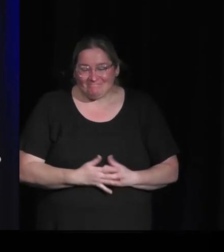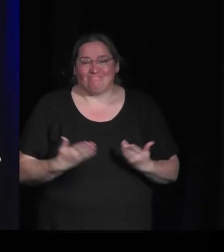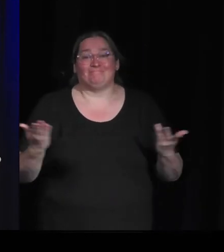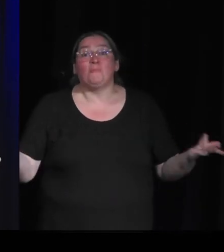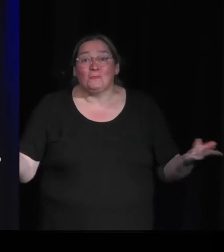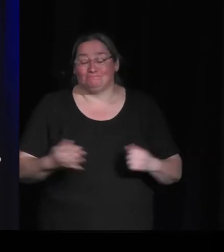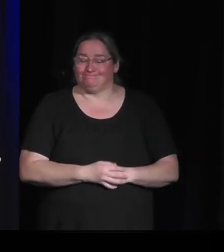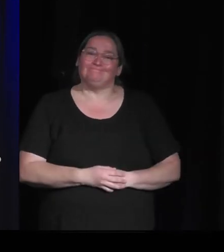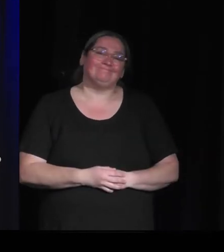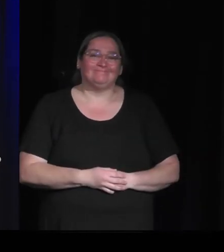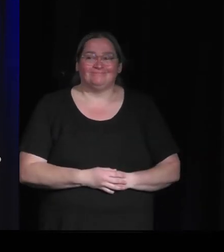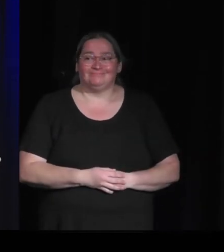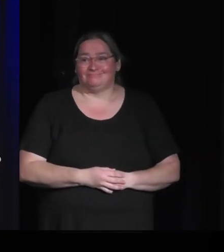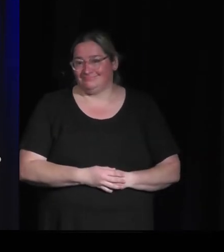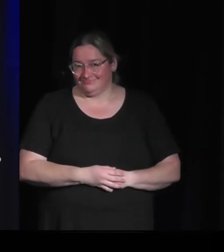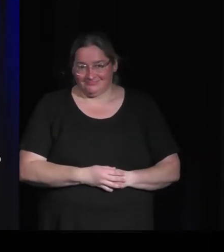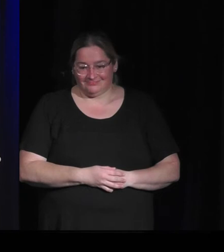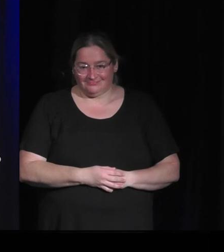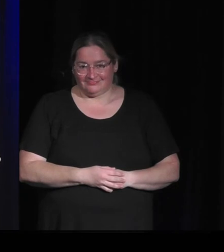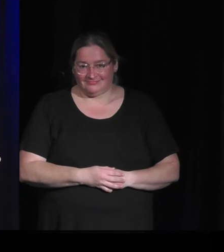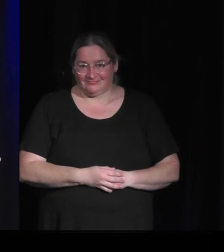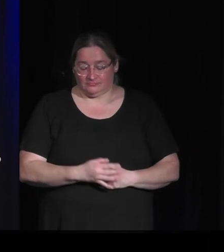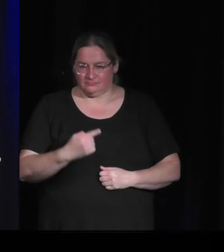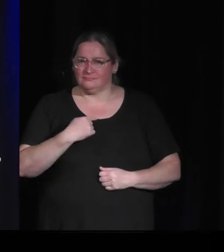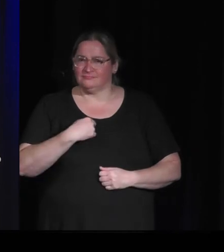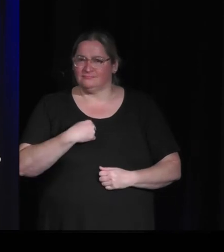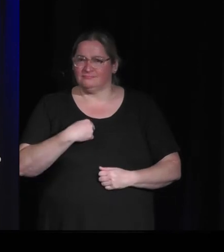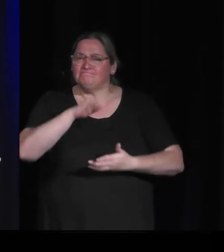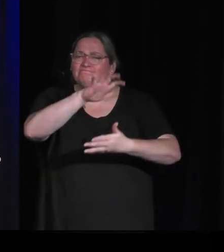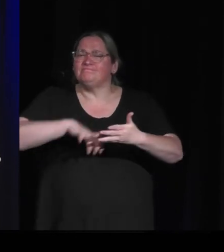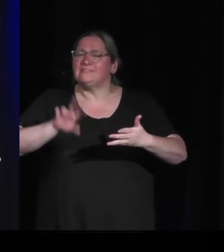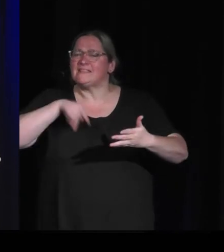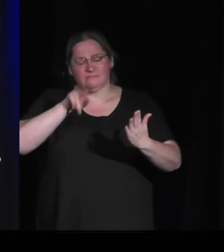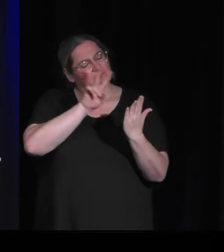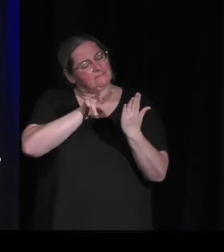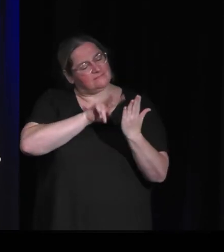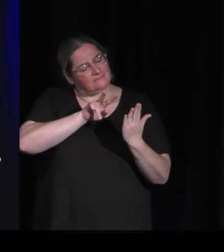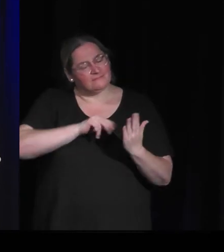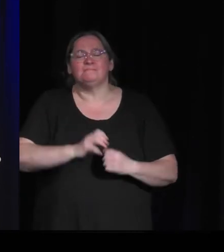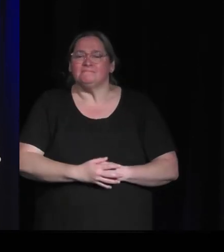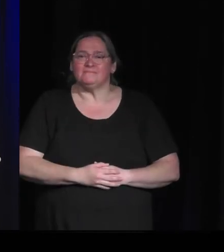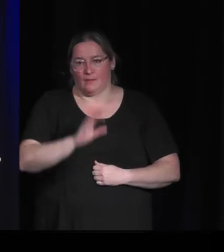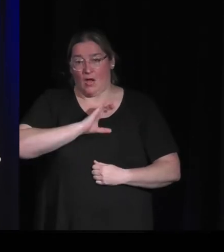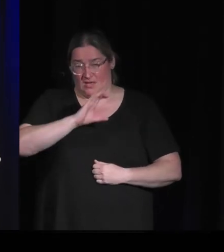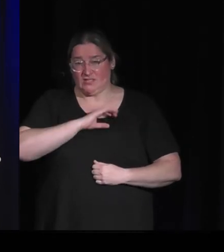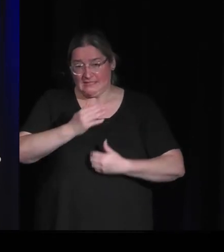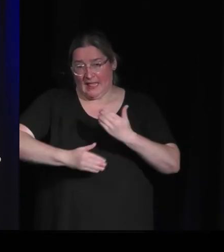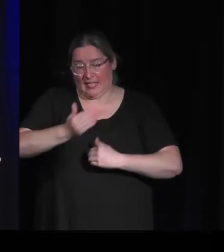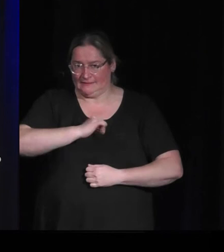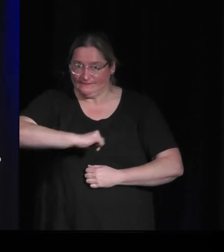Eh bien, écoute... Non, mais... Alors, je ne sais pas. Je revois mes notes, mais parce que j'ai essayé d'aller vite.